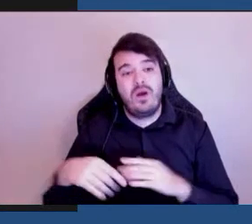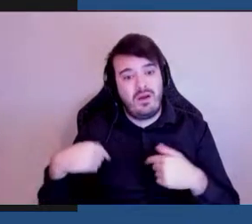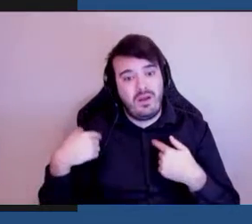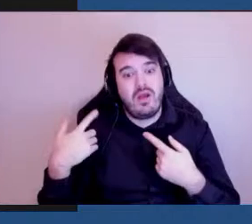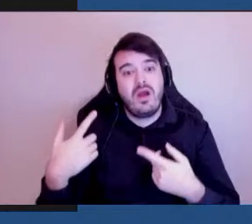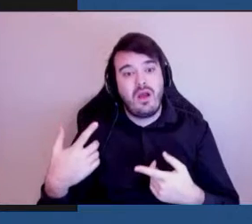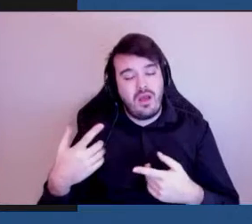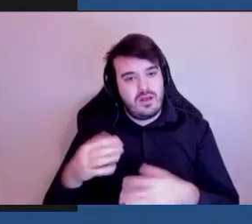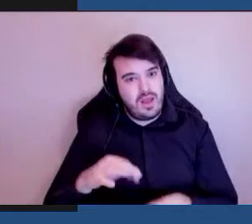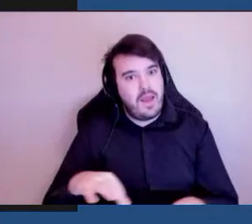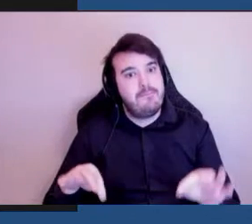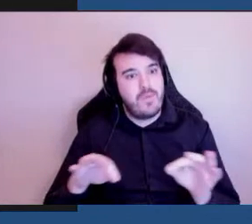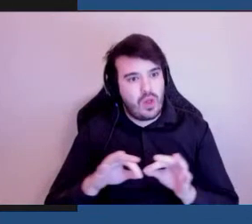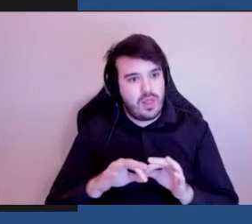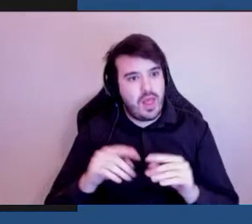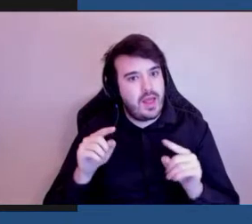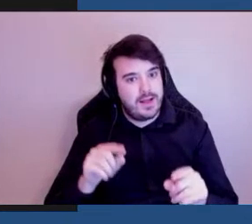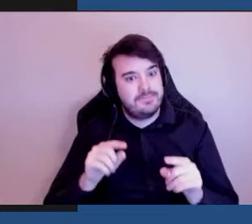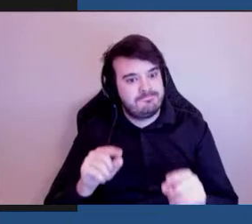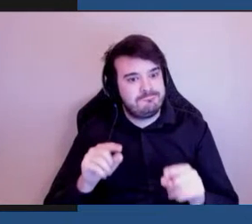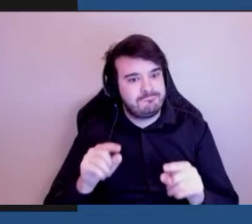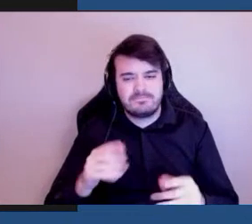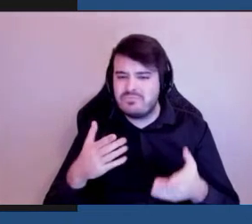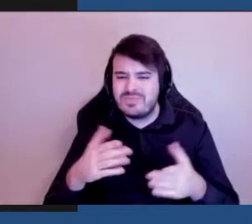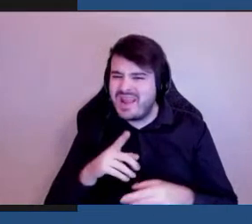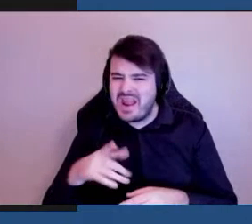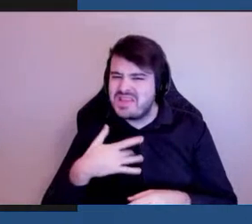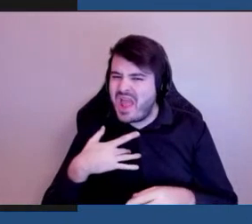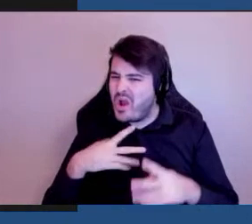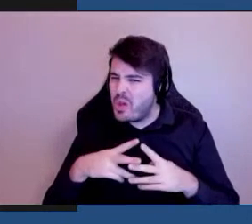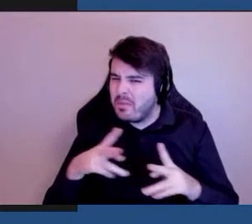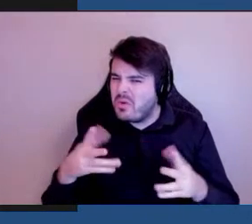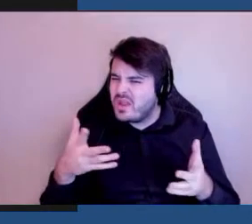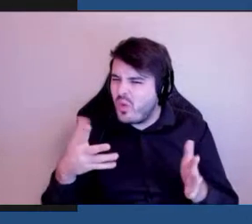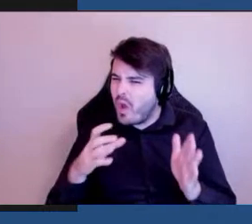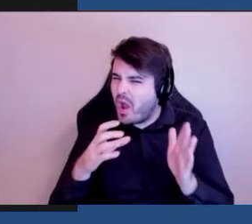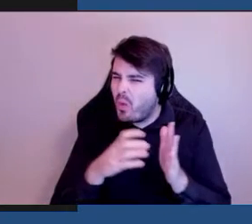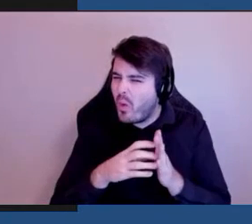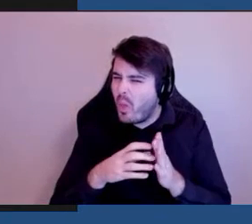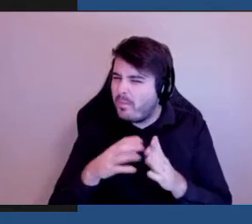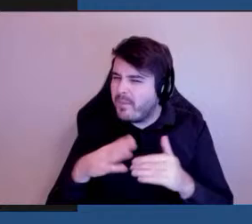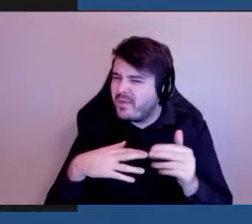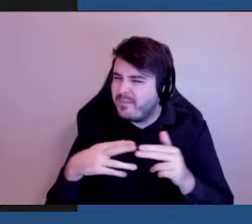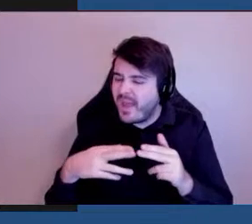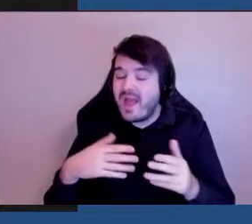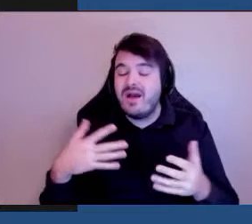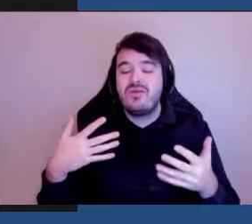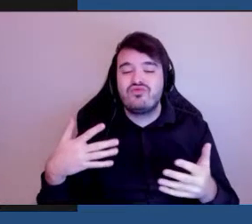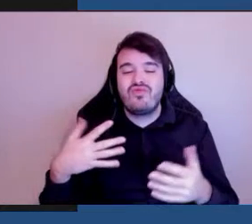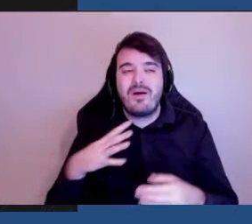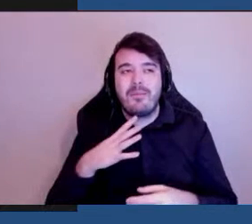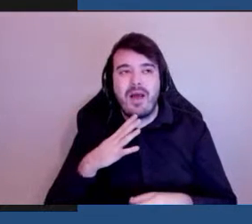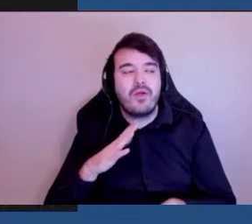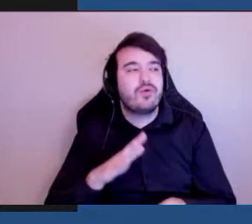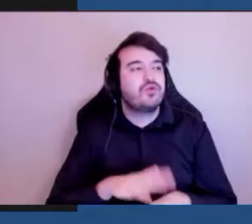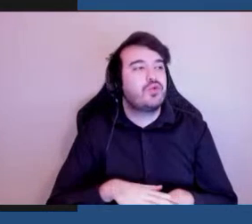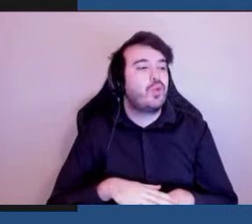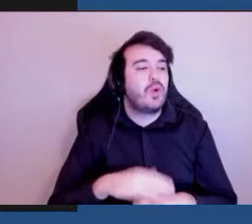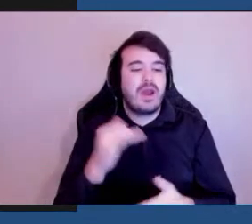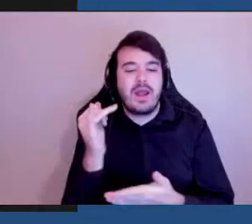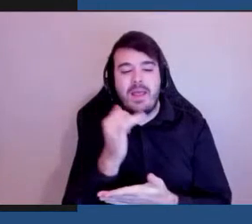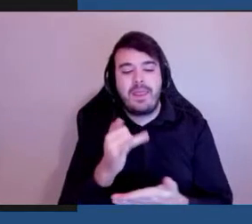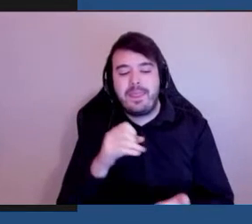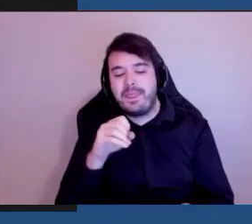importante pour peut-être pour ceux qui ne sont pas familiers avec ces concepts. Souvent, on parle de design